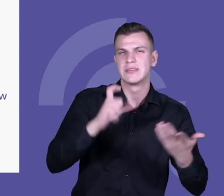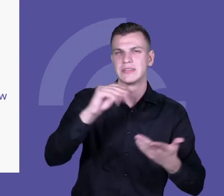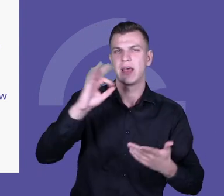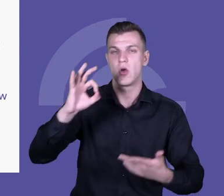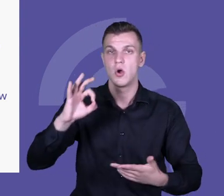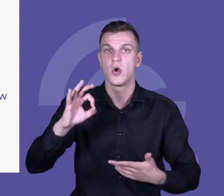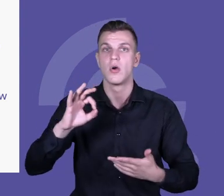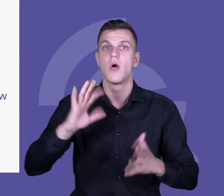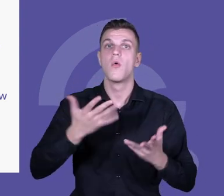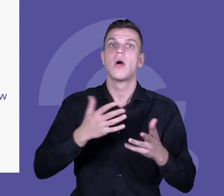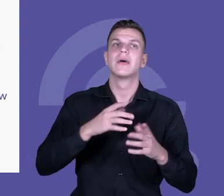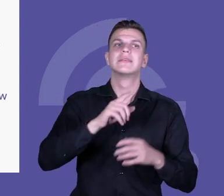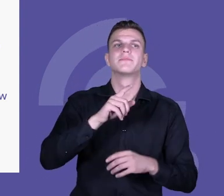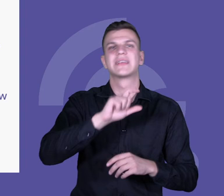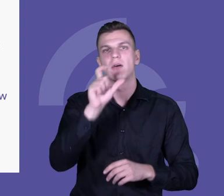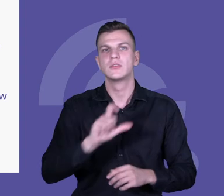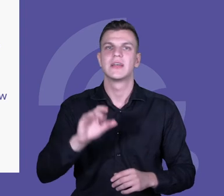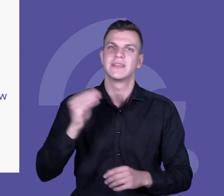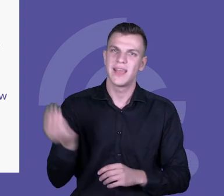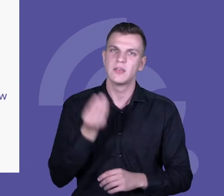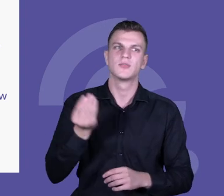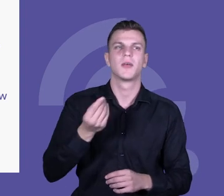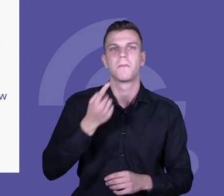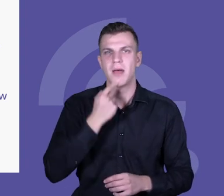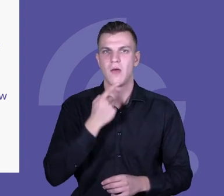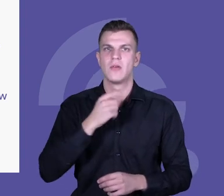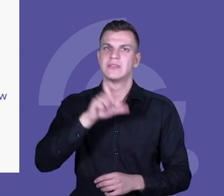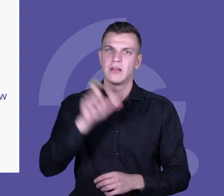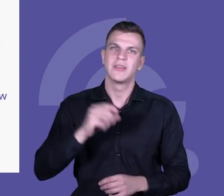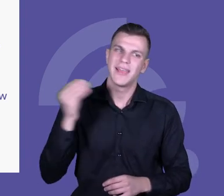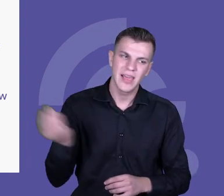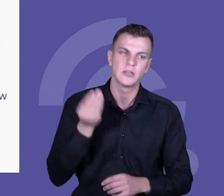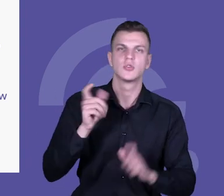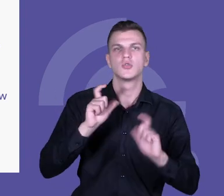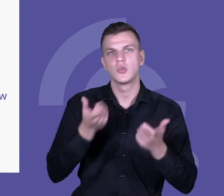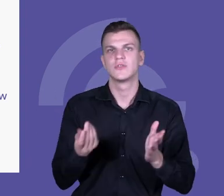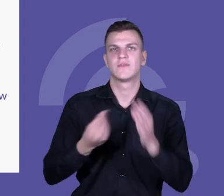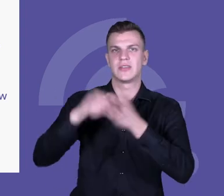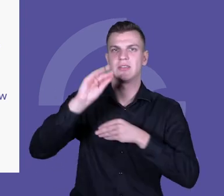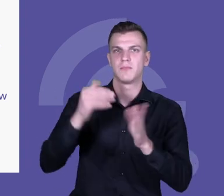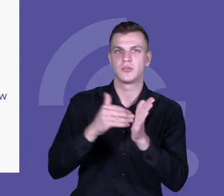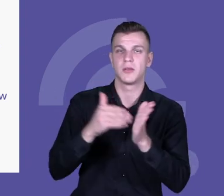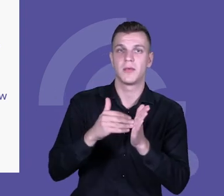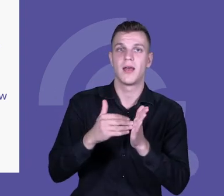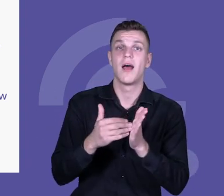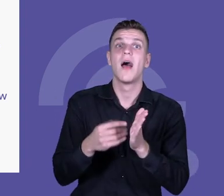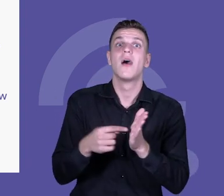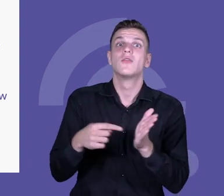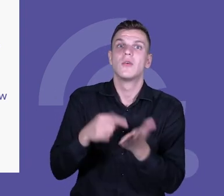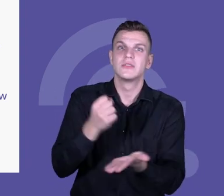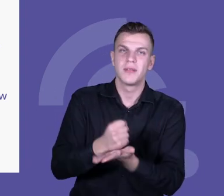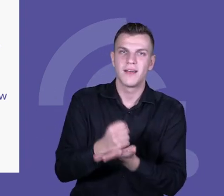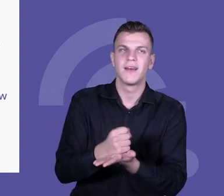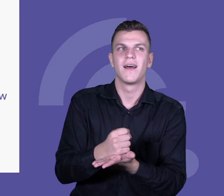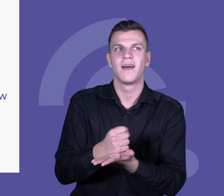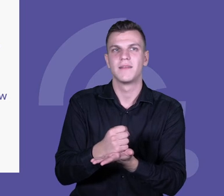wychowawczej, ona jest ciągle niewykorzystana, że ciągle jakoś szukamy pomysłu na to, co w tej przestrzeni wychowawczej robić, a to jest na pewno taki obszar, który może być